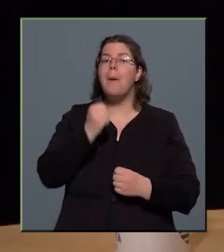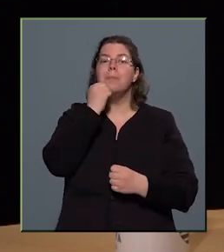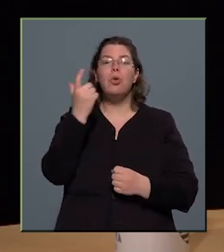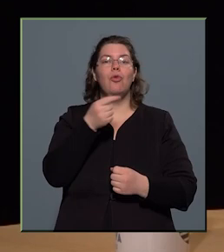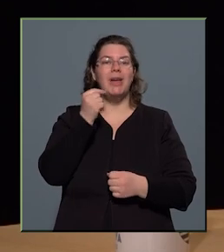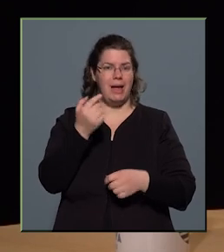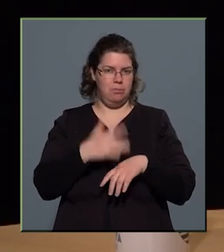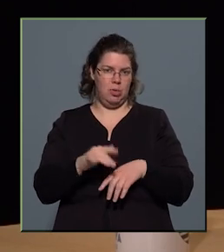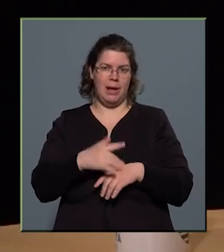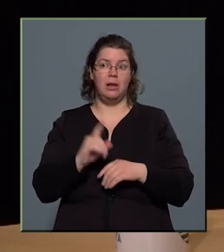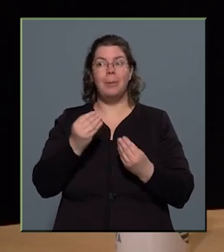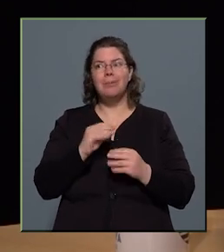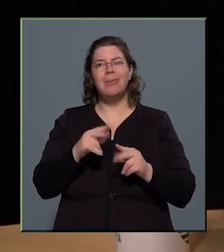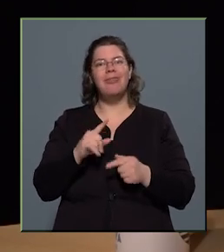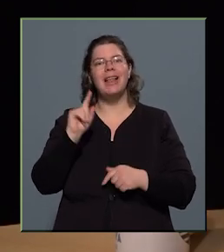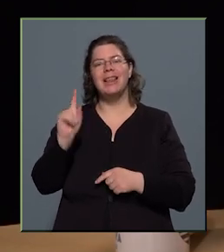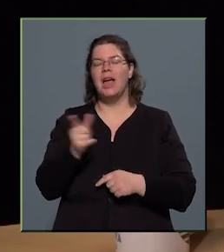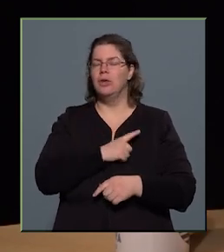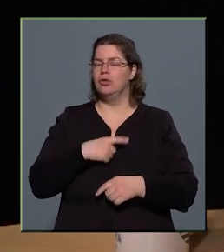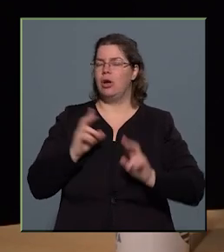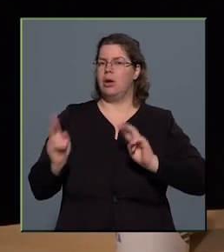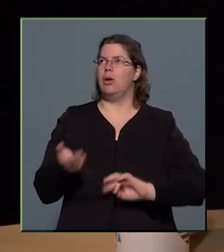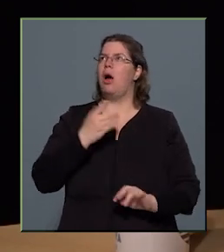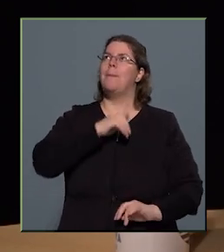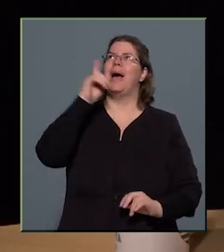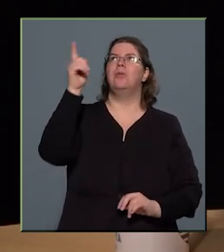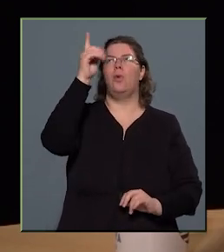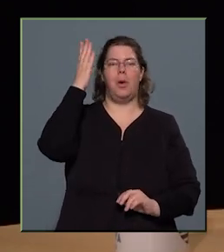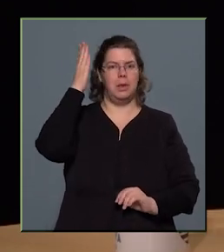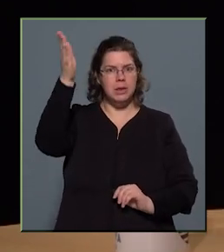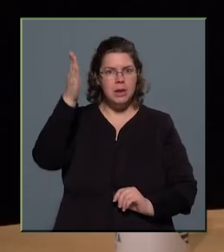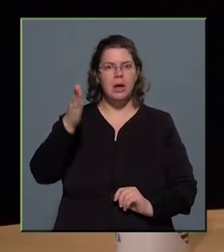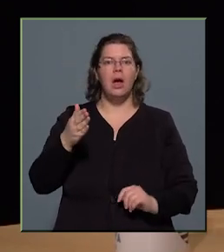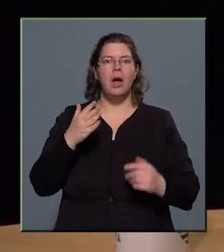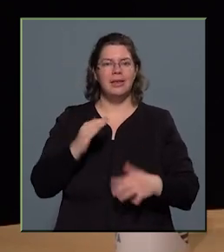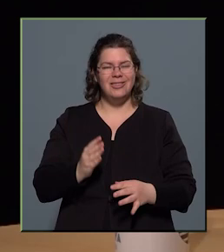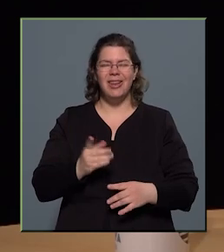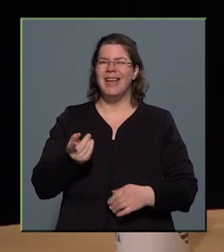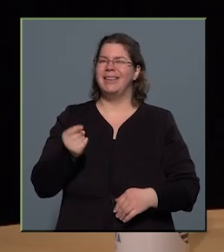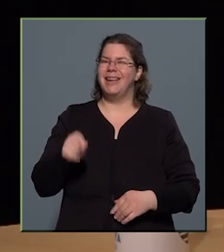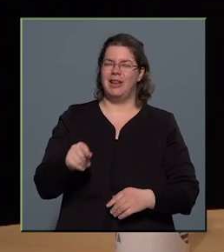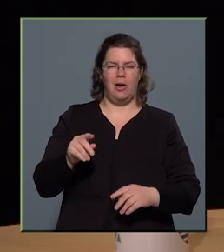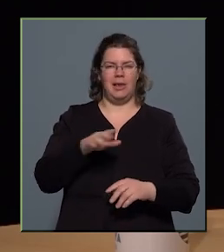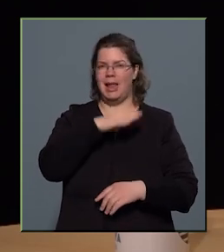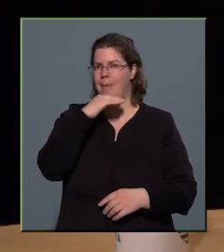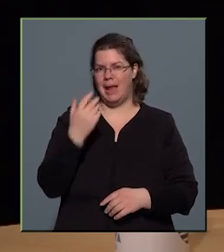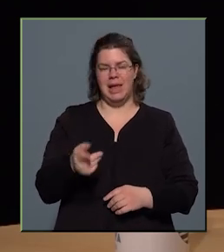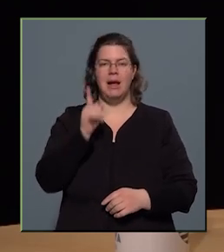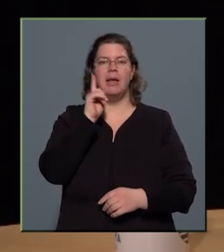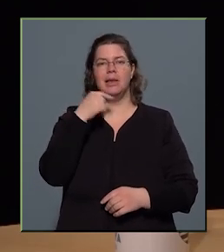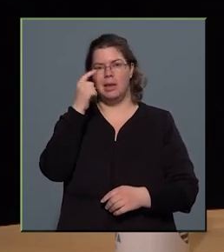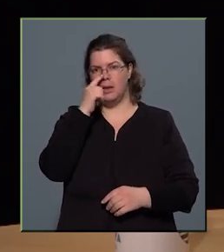beváltak, de csak akkor, ha már fönt van a világűrben a test, tehát ahhoz nem elég az ionhajtóműveknek a